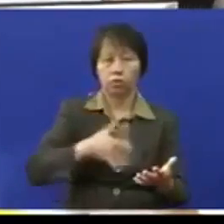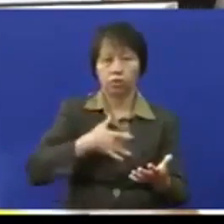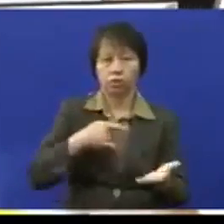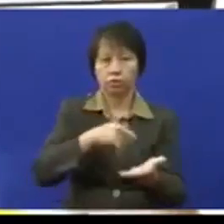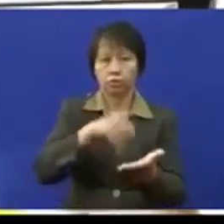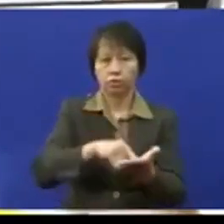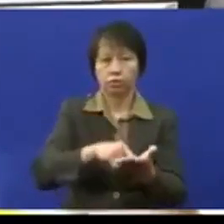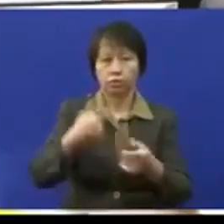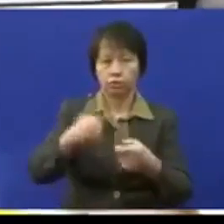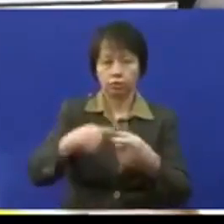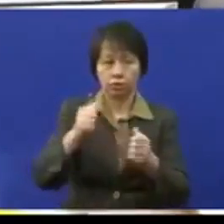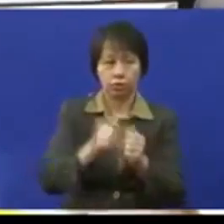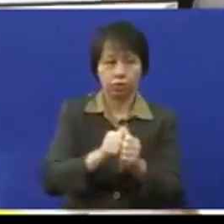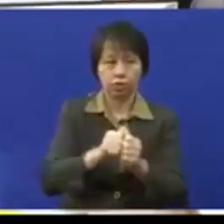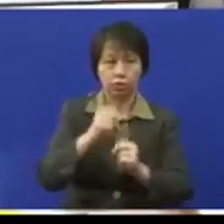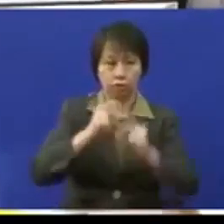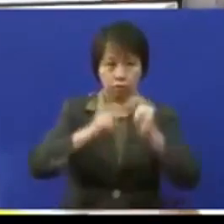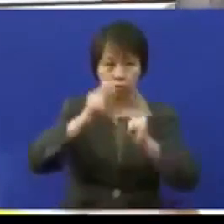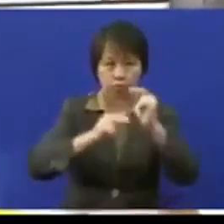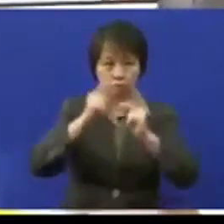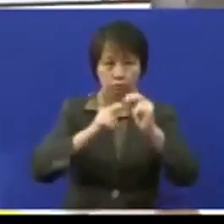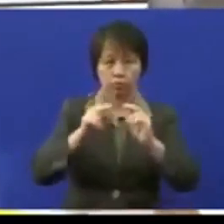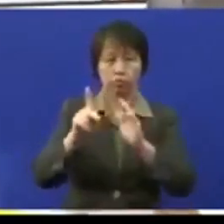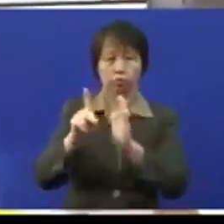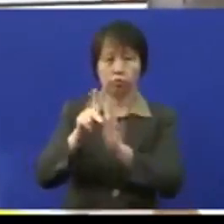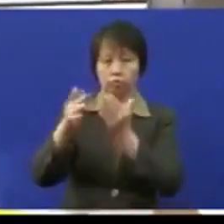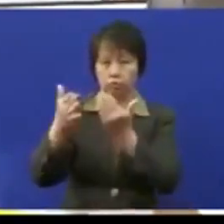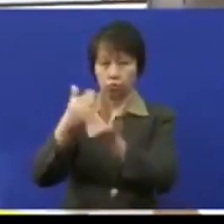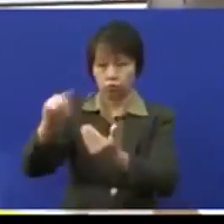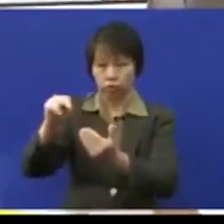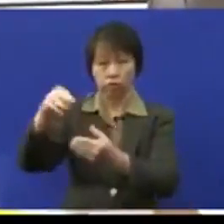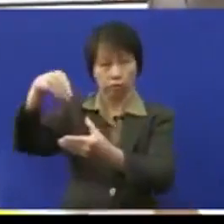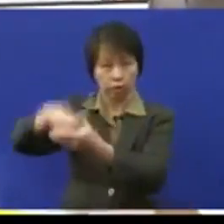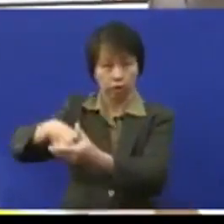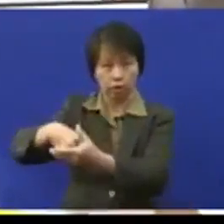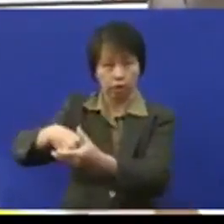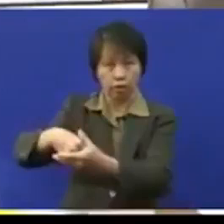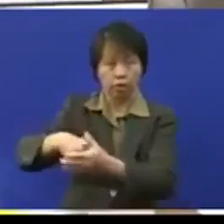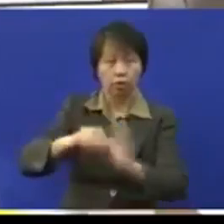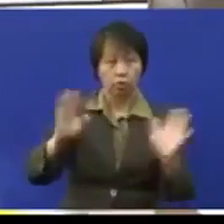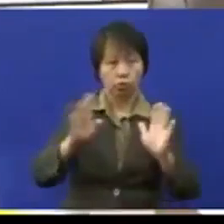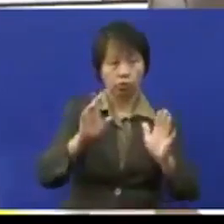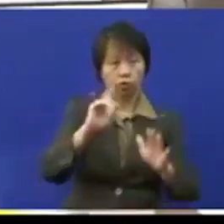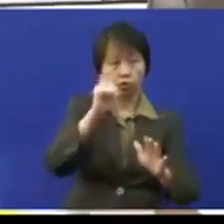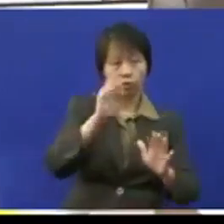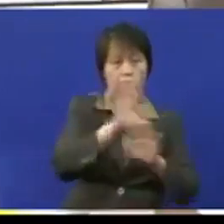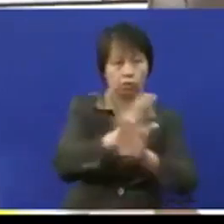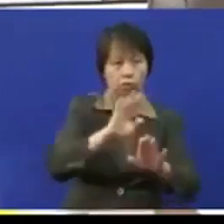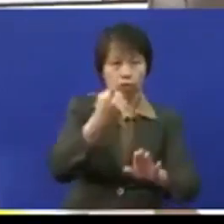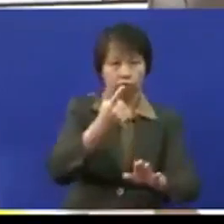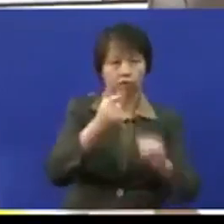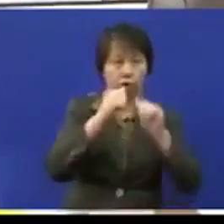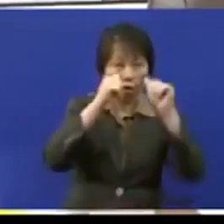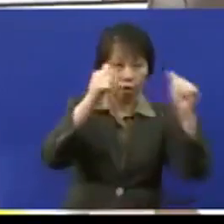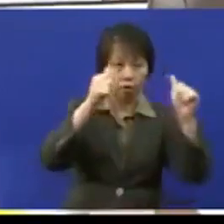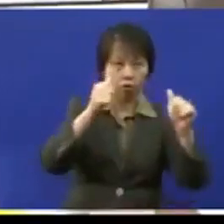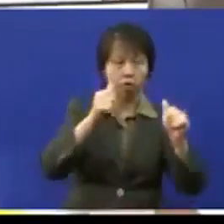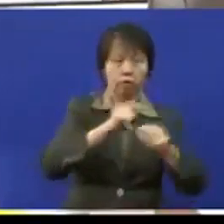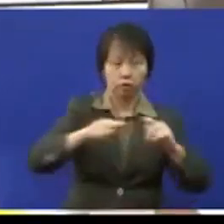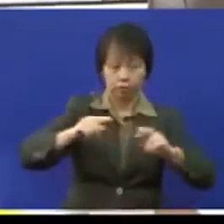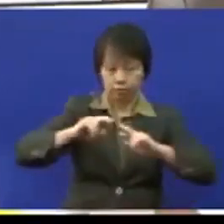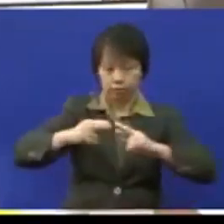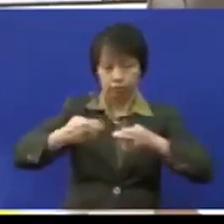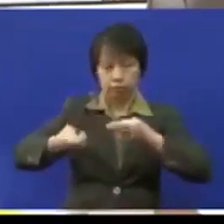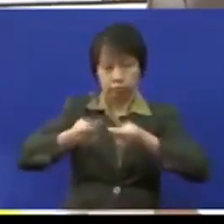perkenaan dengan pembinaan infrastruktur di dalam bukan saja infrastruktur awam yang diselenggala oleh